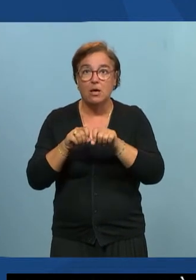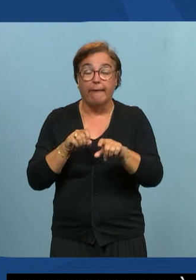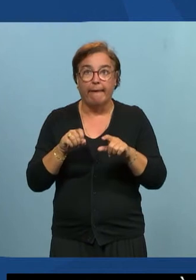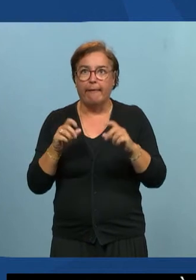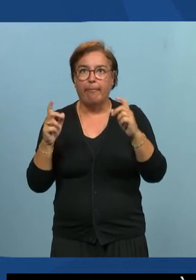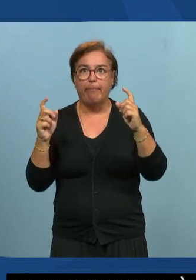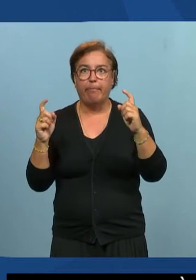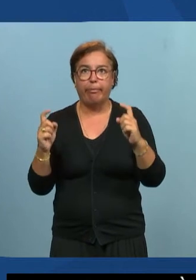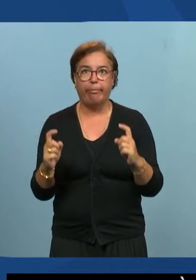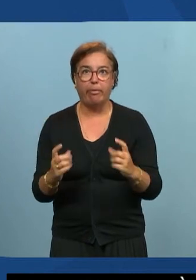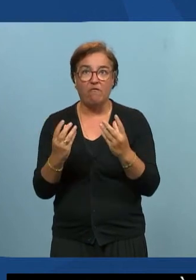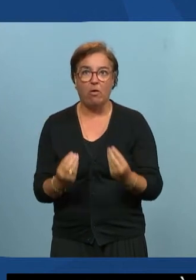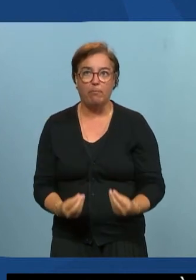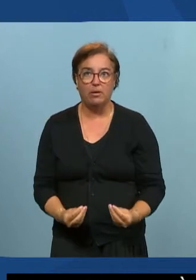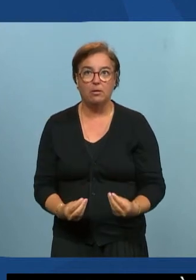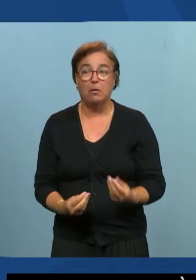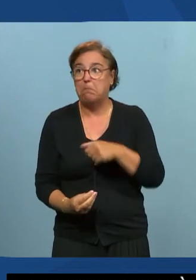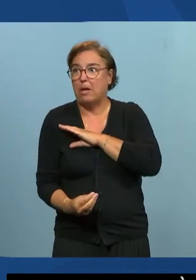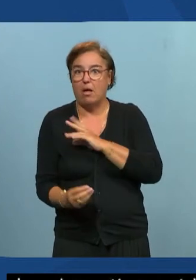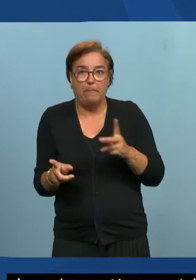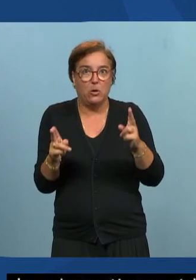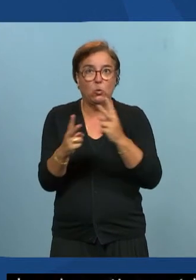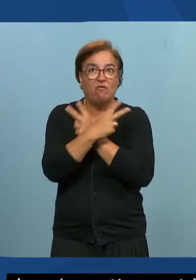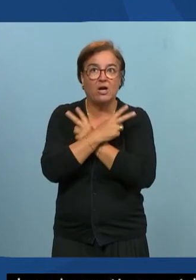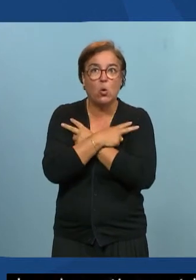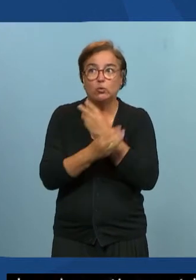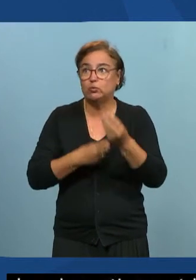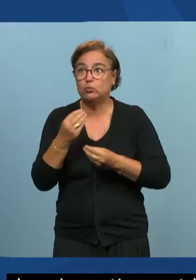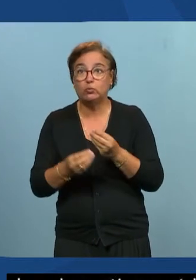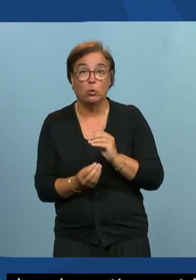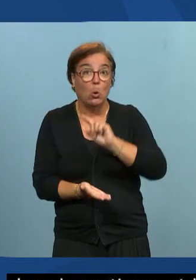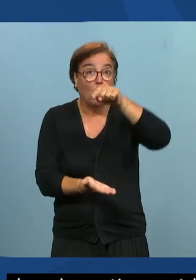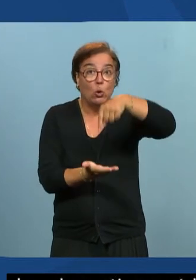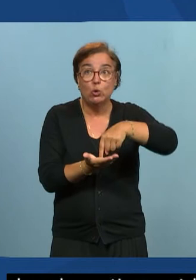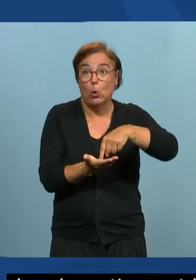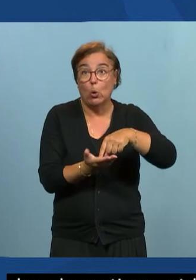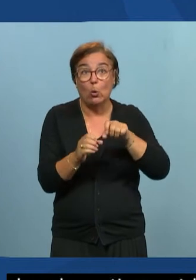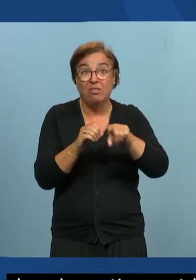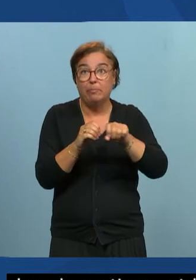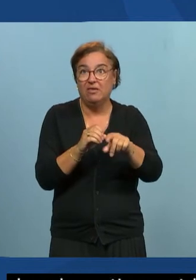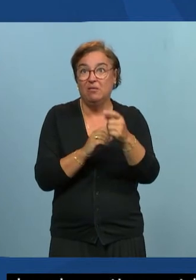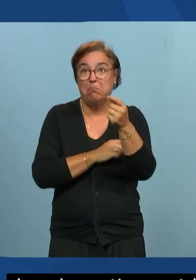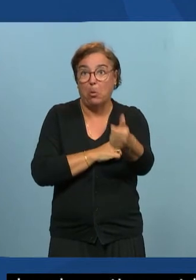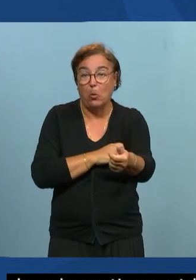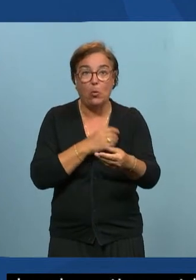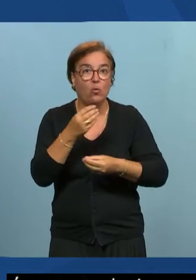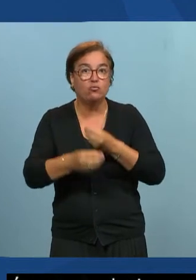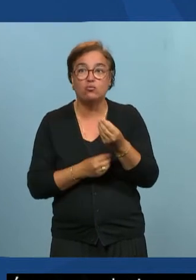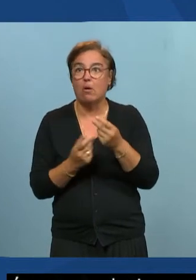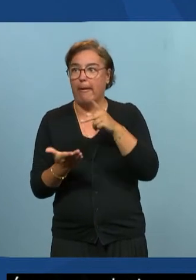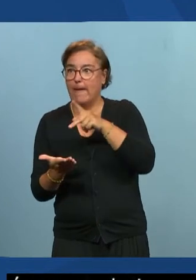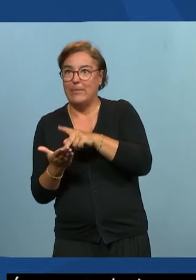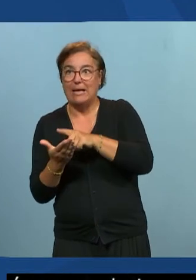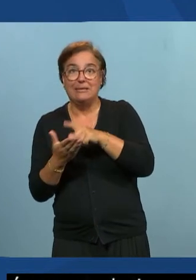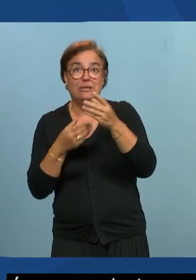débit ou parce que vous êtes en mobilité ou parce que votre débit n'est pas correct ou parce que si vous vivez à Paris, vous